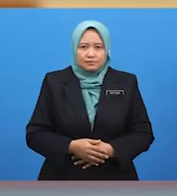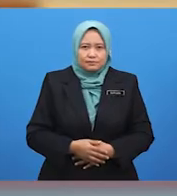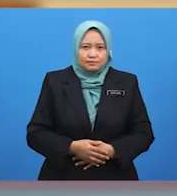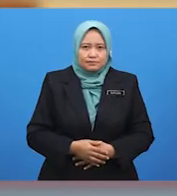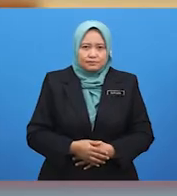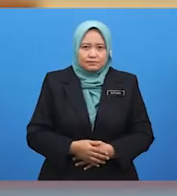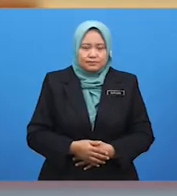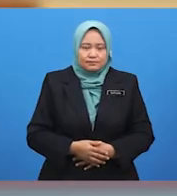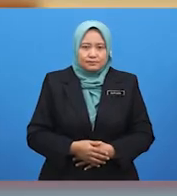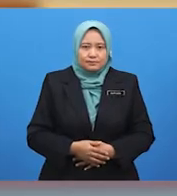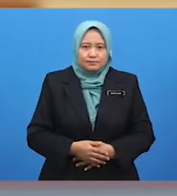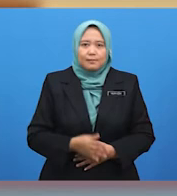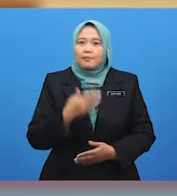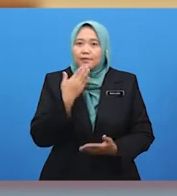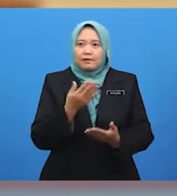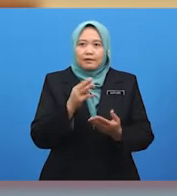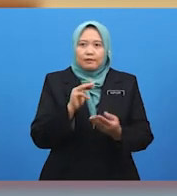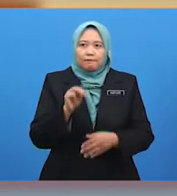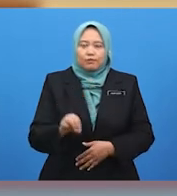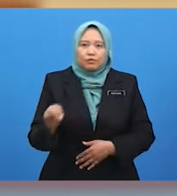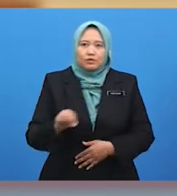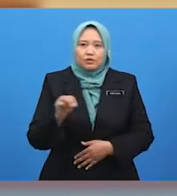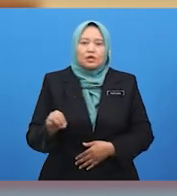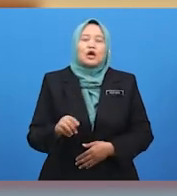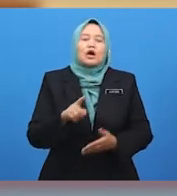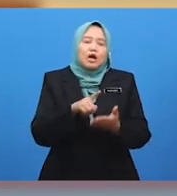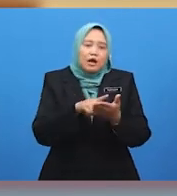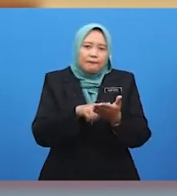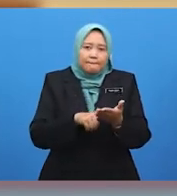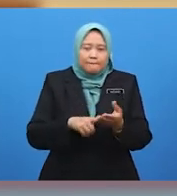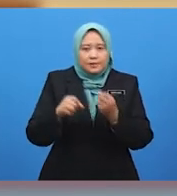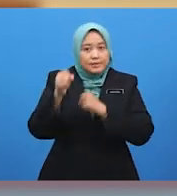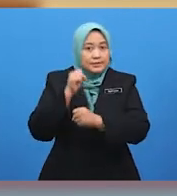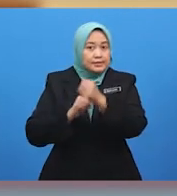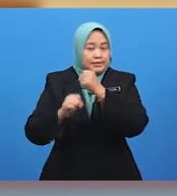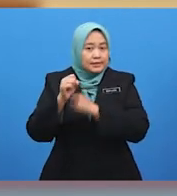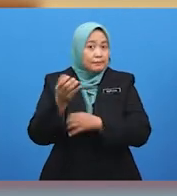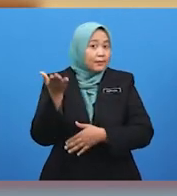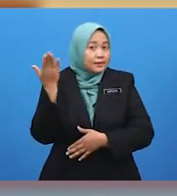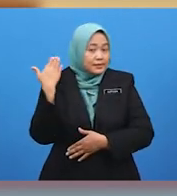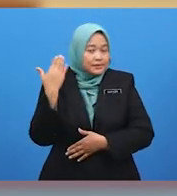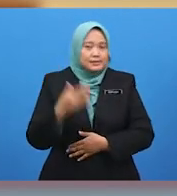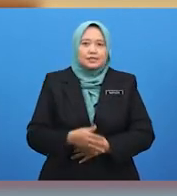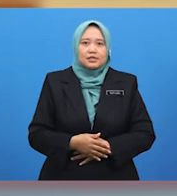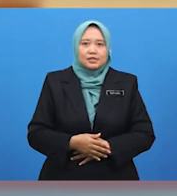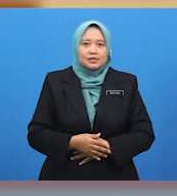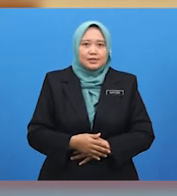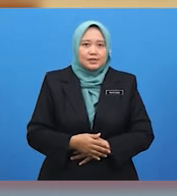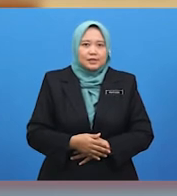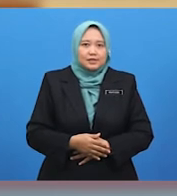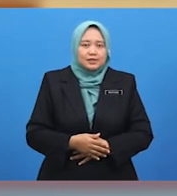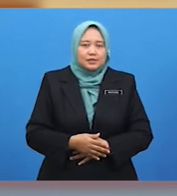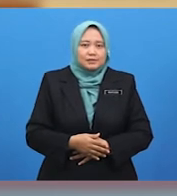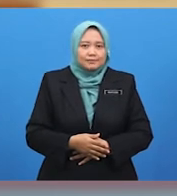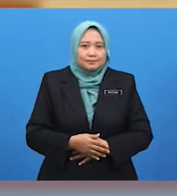Baik, murid-murid. Apakah sikap yang ditunjolkan oleh Zul dalam perbualan tadi? Kumki, apa